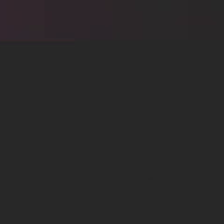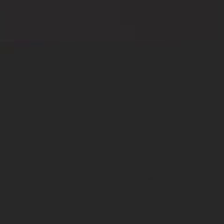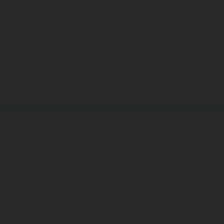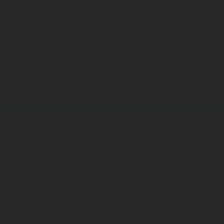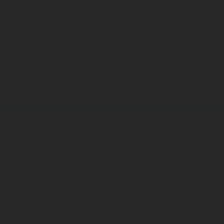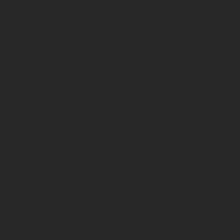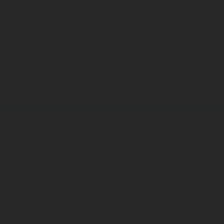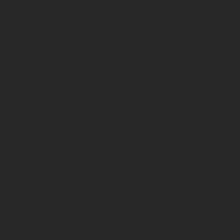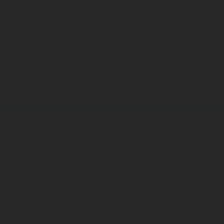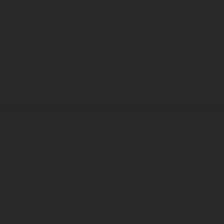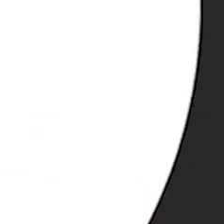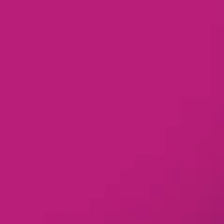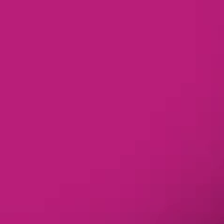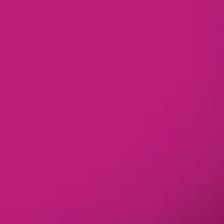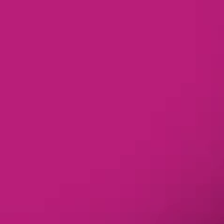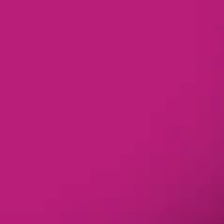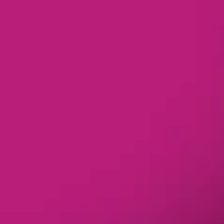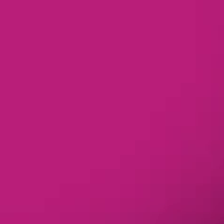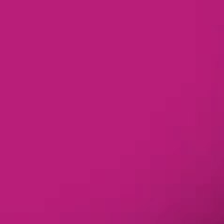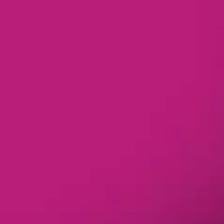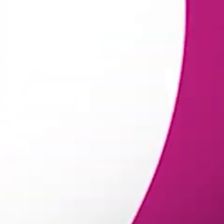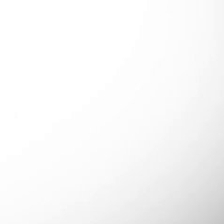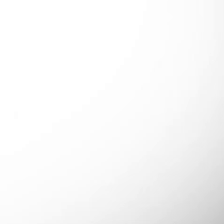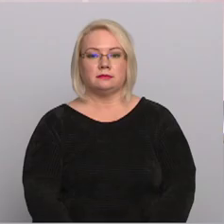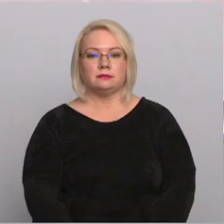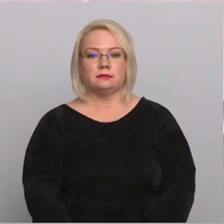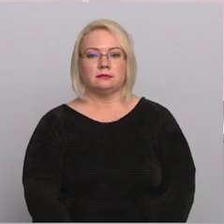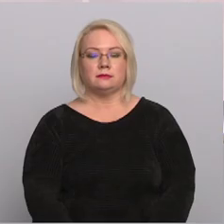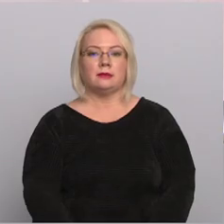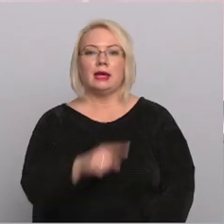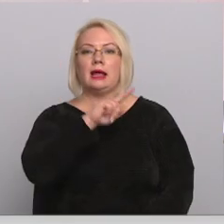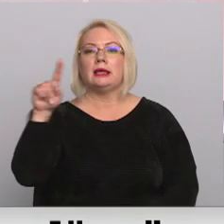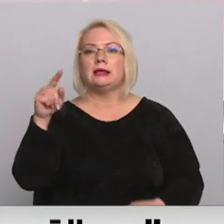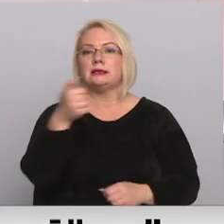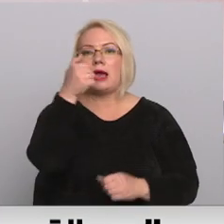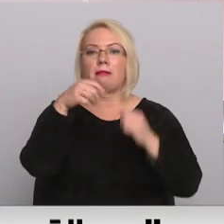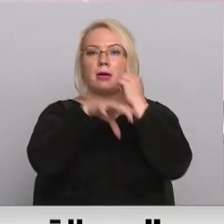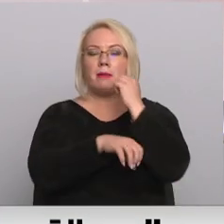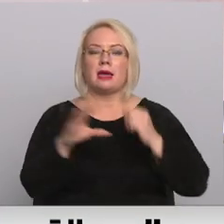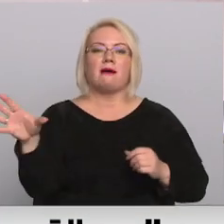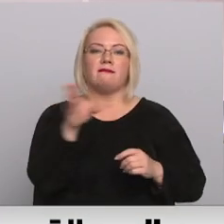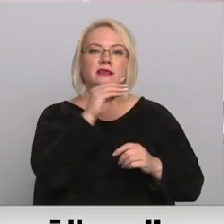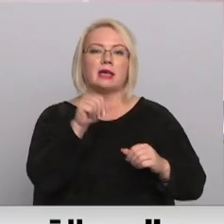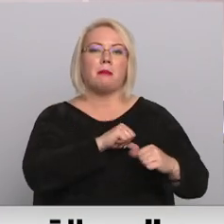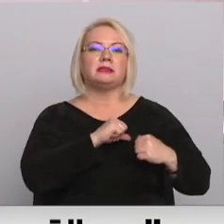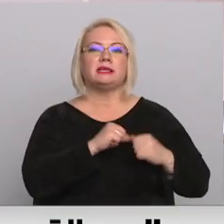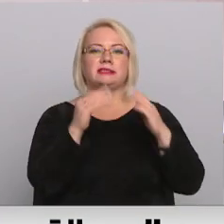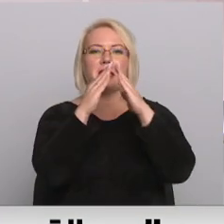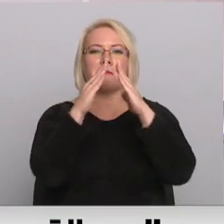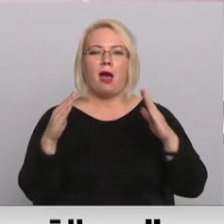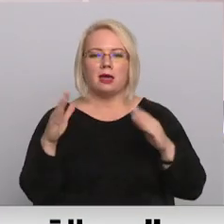Re! Viss ēters ir te! Līdz gada beigām visām sirsniņmājām un citām